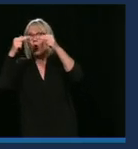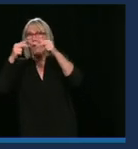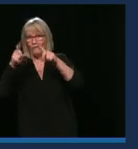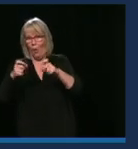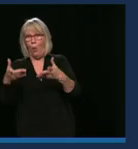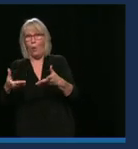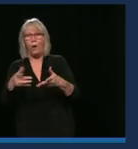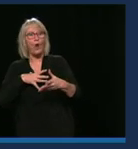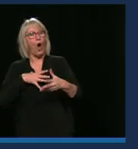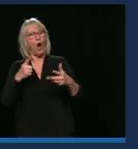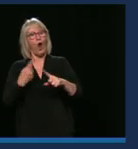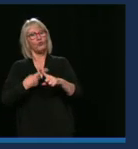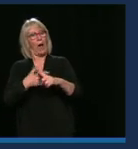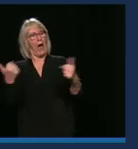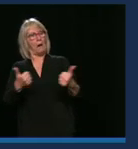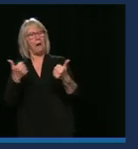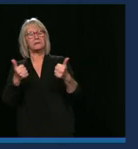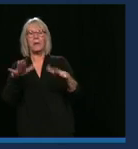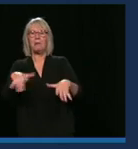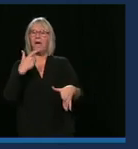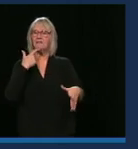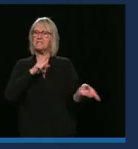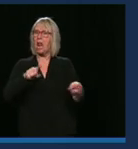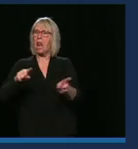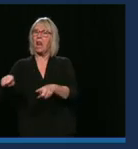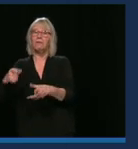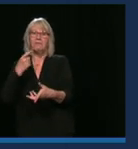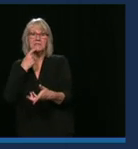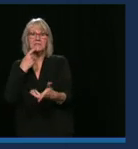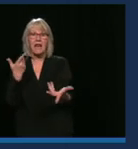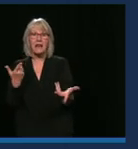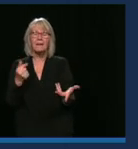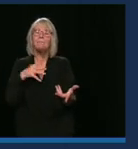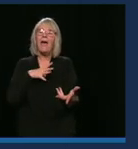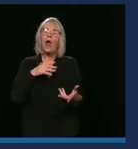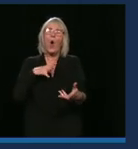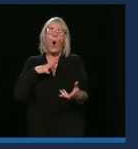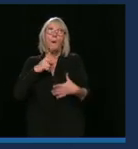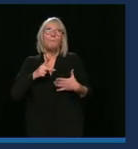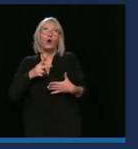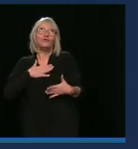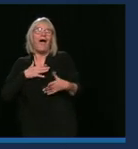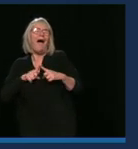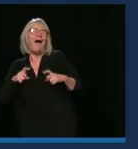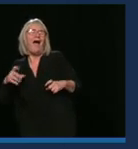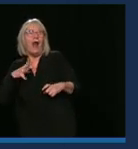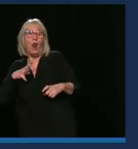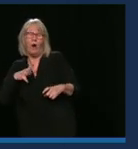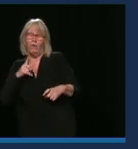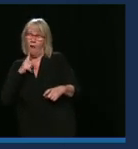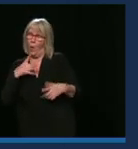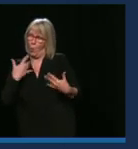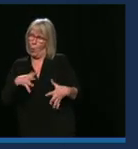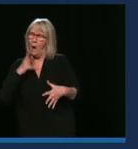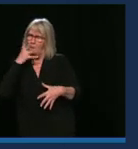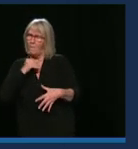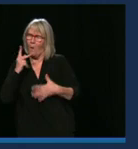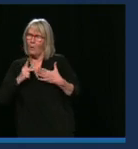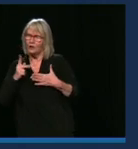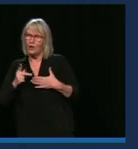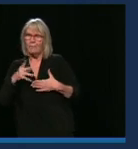mon projet de loi, Mme la Présidente, mais là, on s'enfarge un peu dans les mots, là, et ça ralentit le processus. Ce